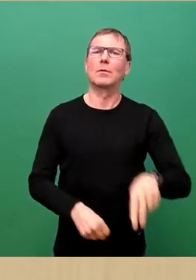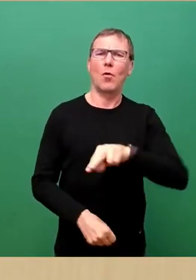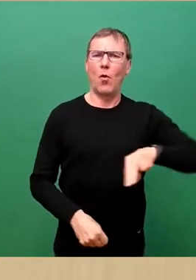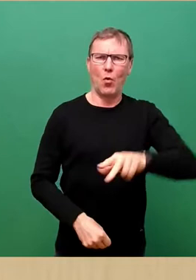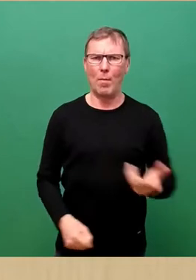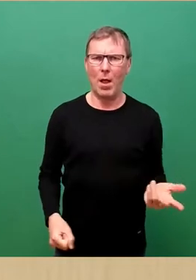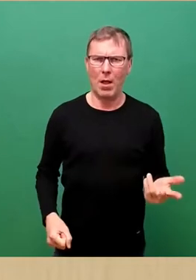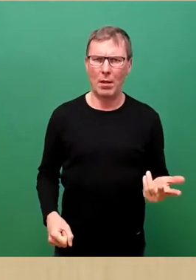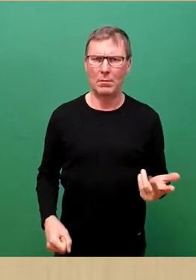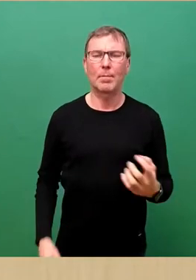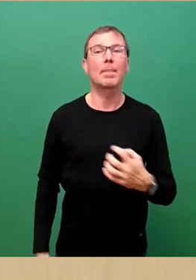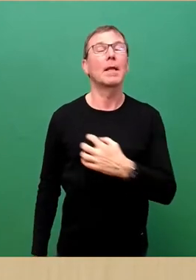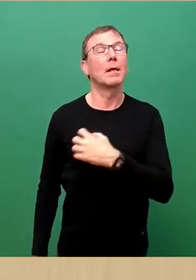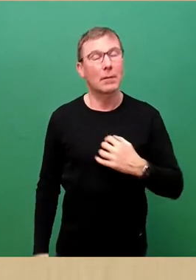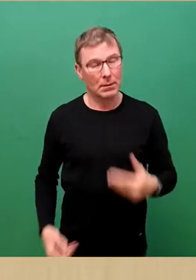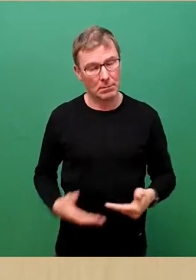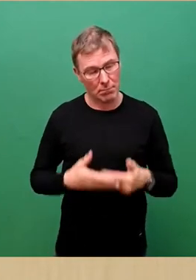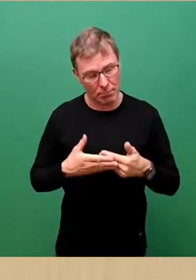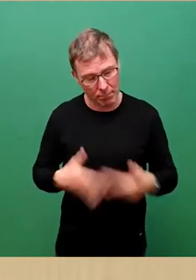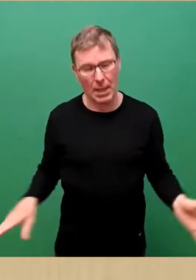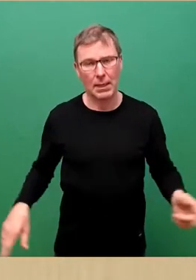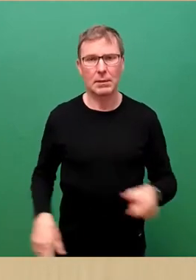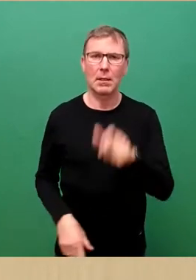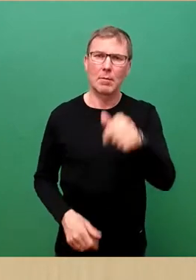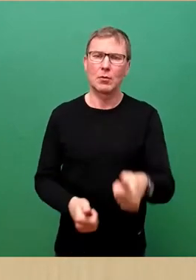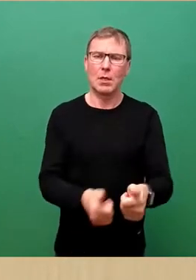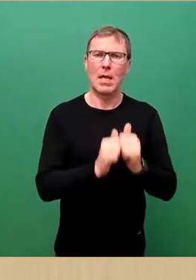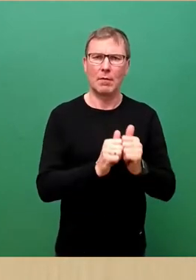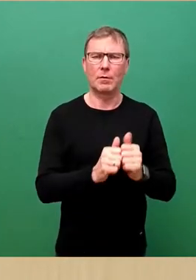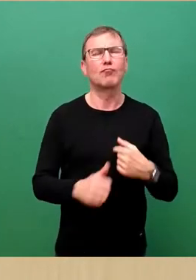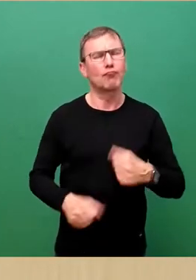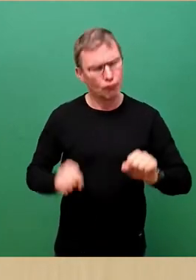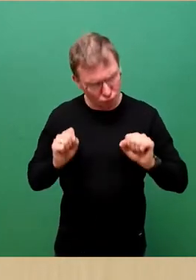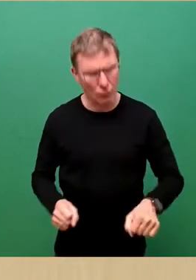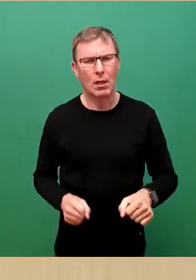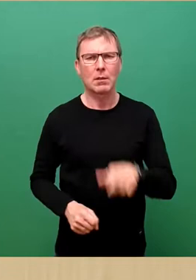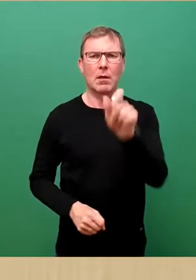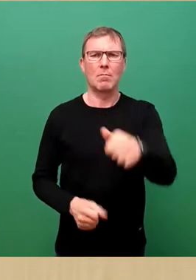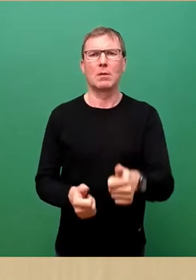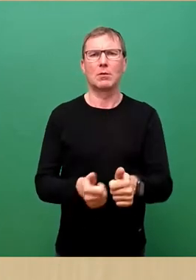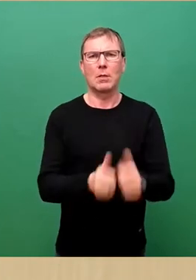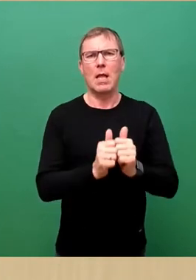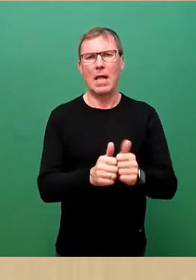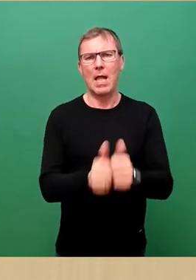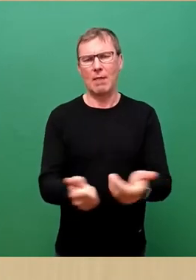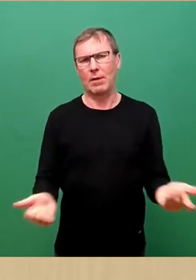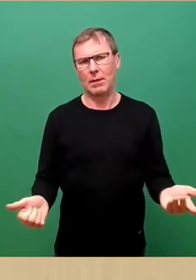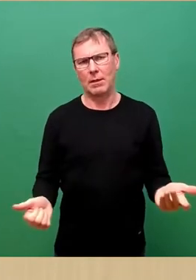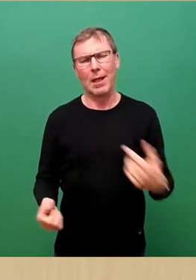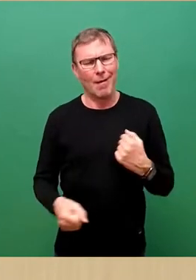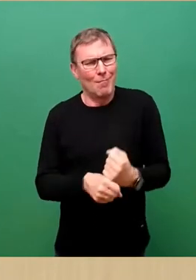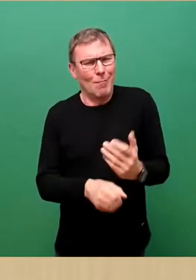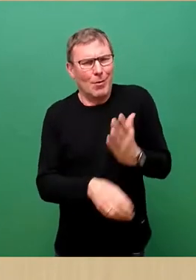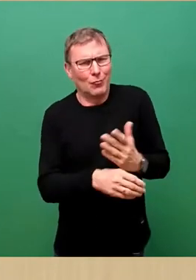Dresden ist bereit, diesen Menschen zu helfen, Dresden ist in der Lage, diesen Menschen zu helfen. Und das tun wir ja auch schon, das ist heute schon vielfach